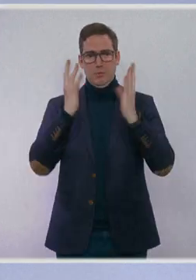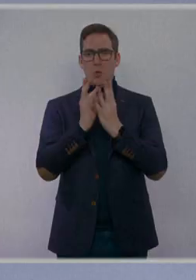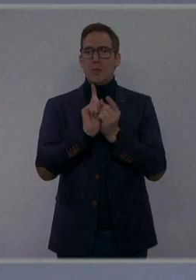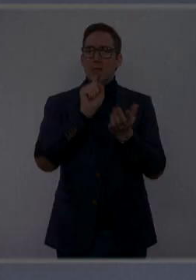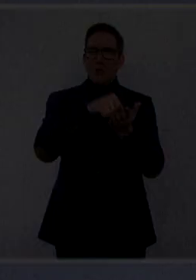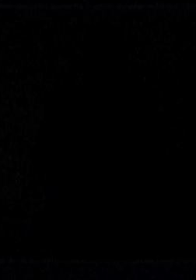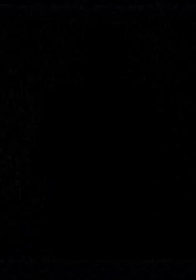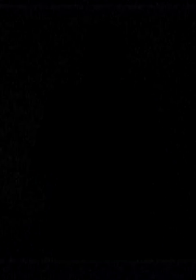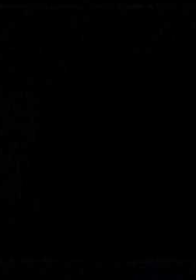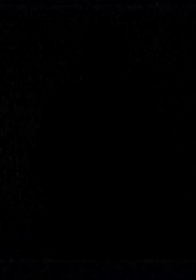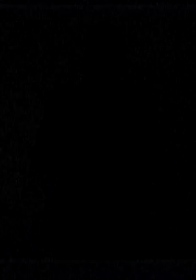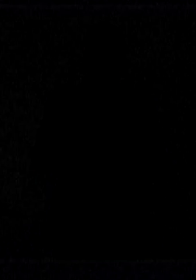et à Mayotte.